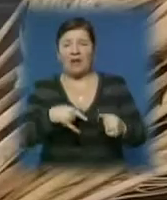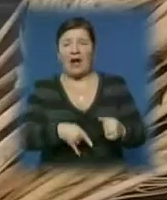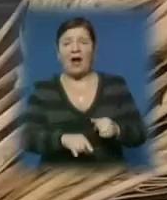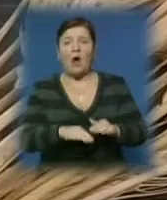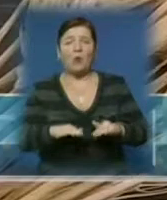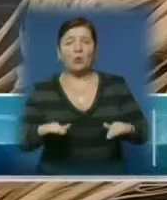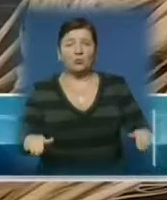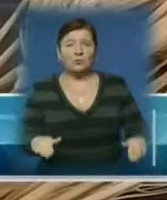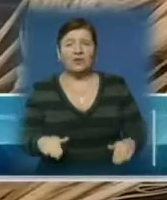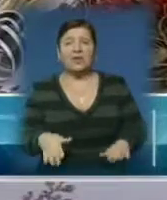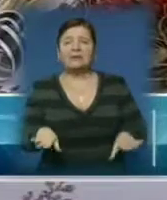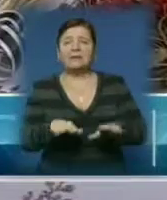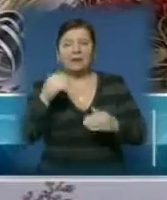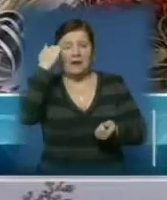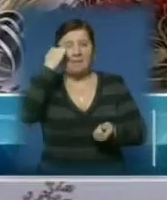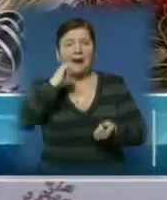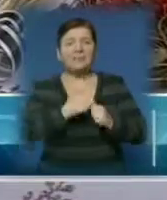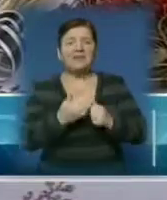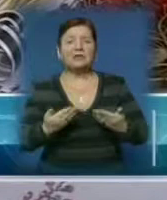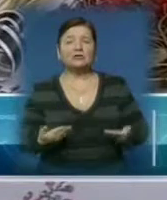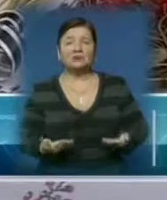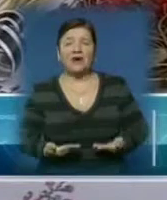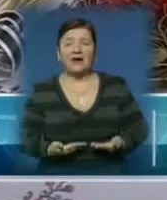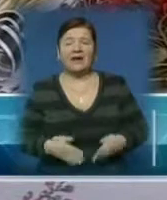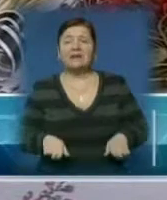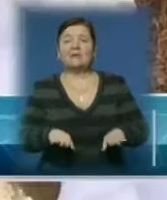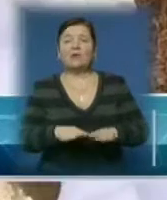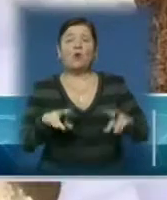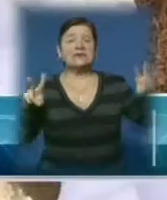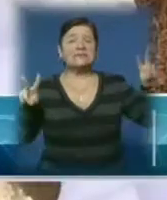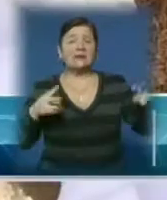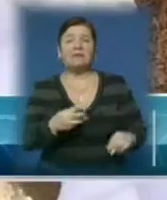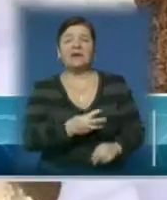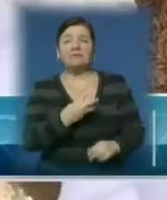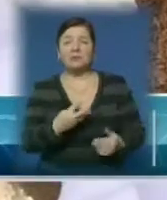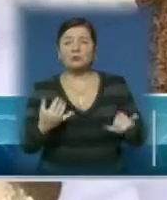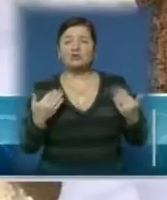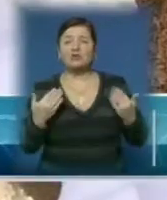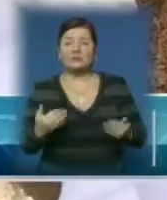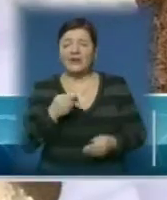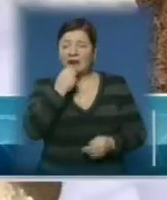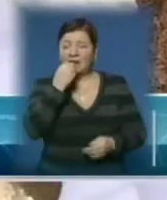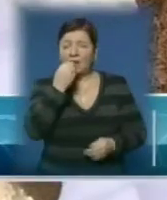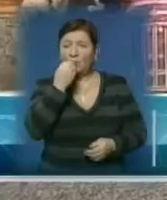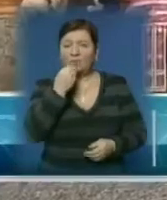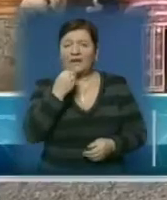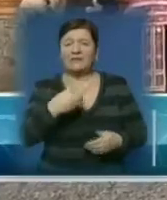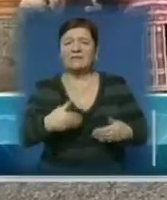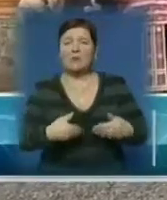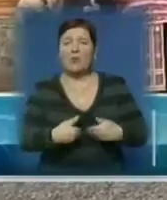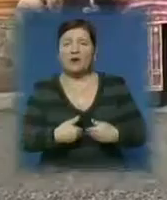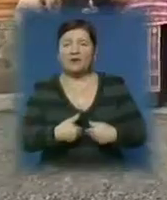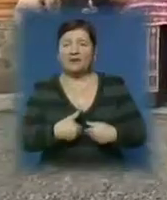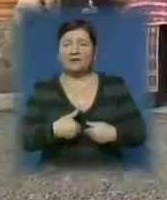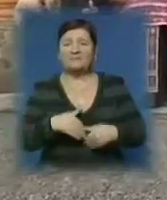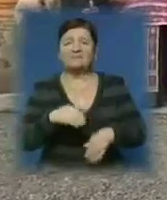Лихоліття минули, проте пам'ять живе. Розкришений хліб як символ прагнення сучасників нагодувати заморених голодом. Утім,